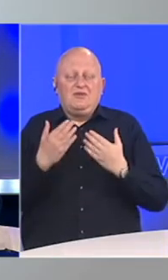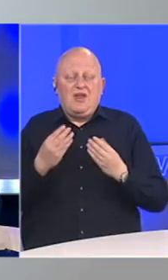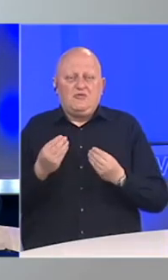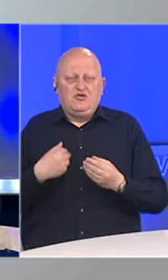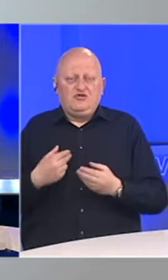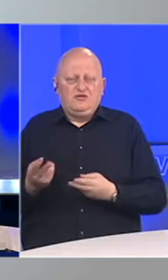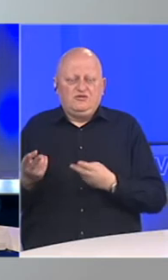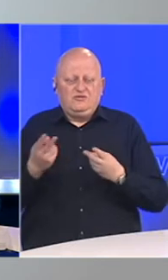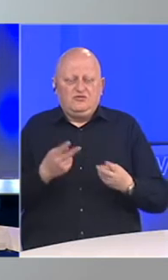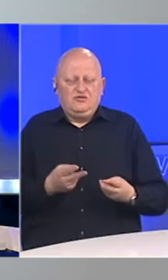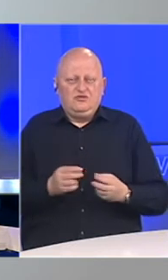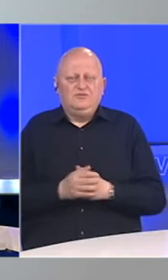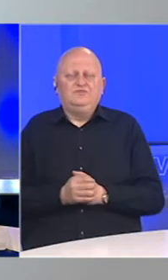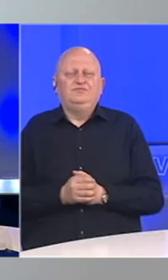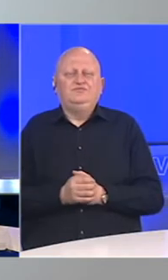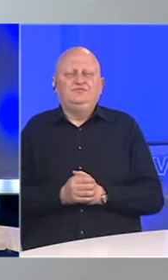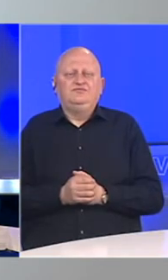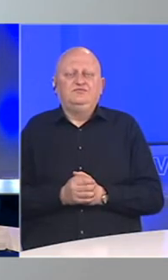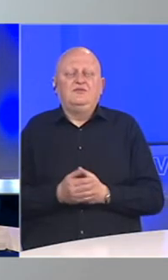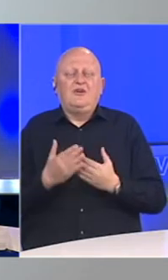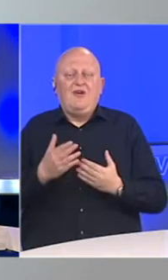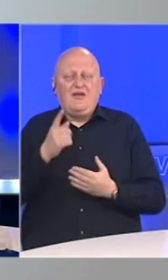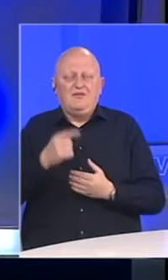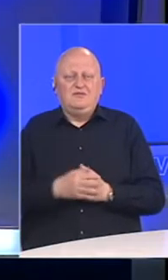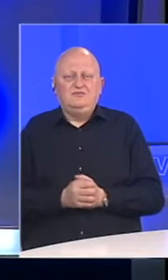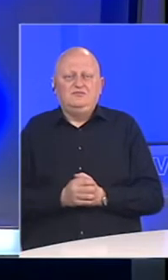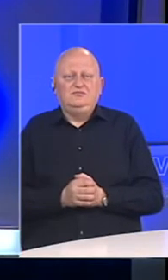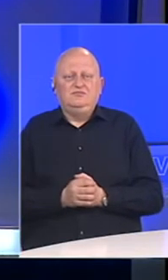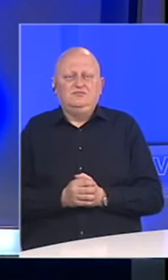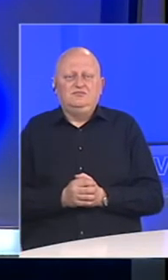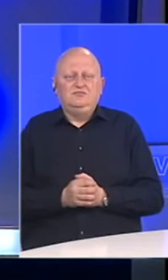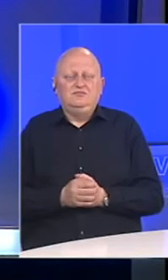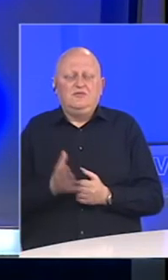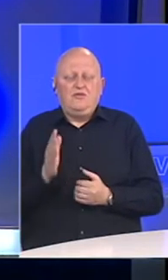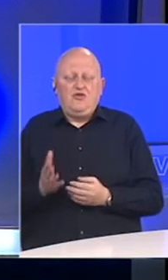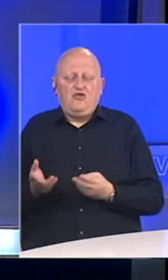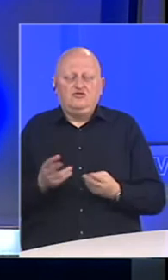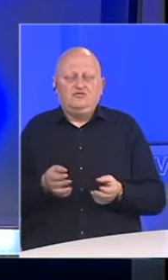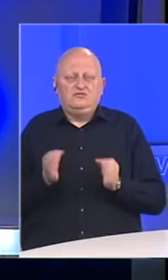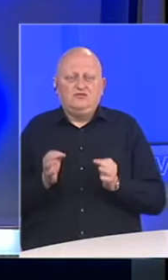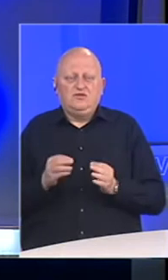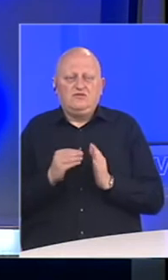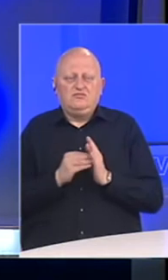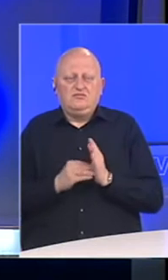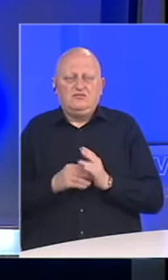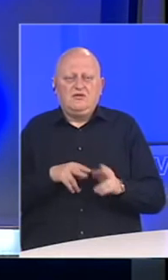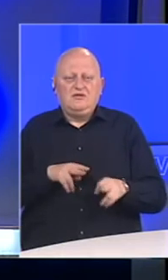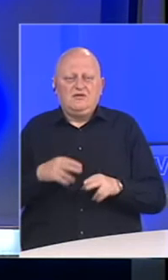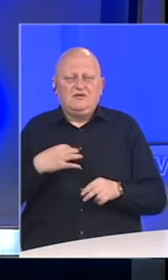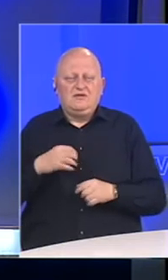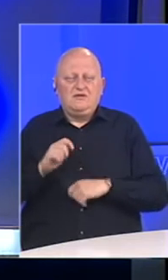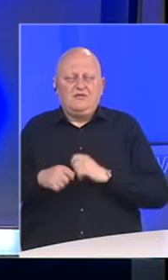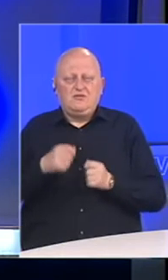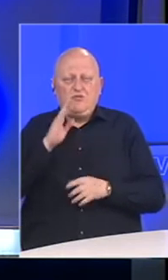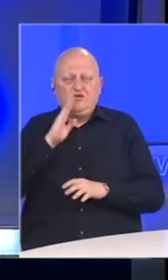vam mnogo što ste bili naša gošća. Hvala vama. Gošća specijalnog programa bila je ministrica civilnih